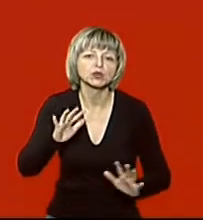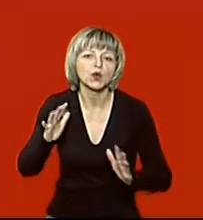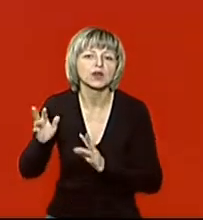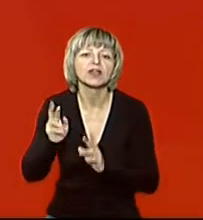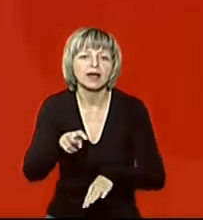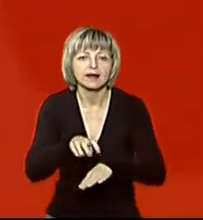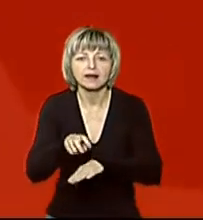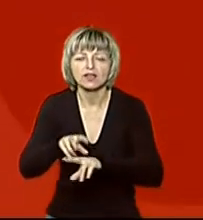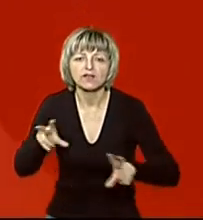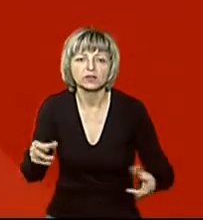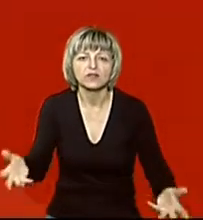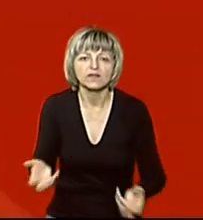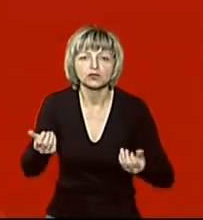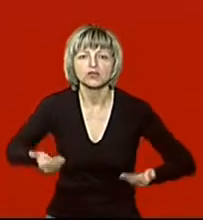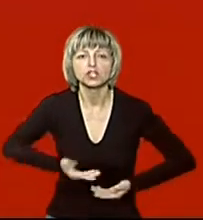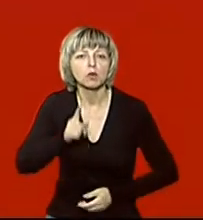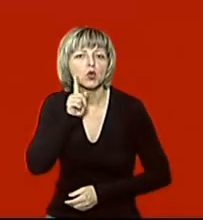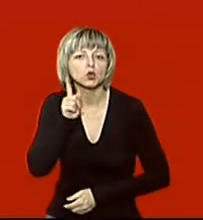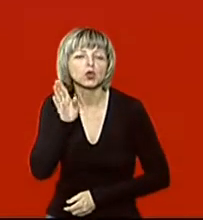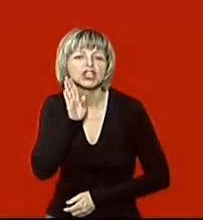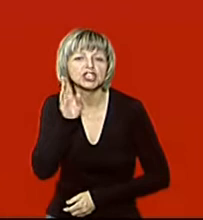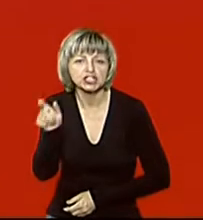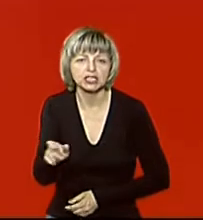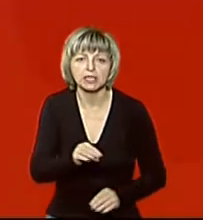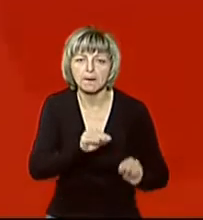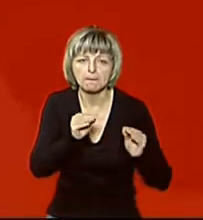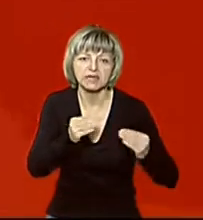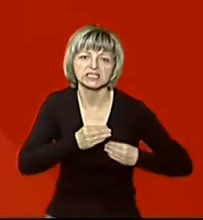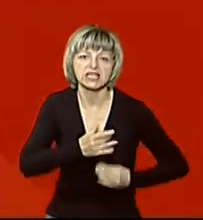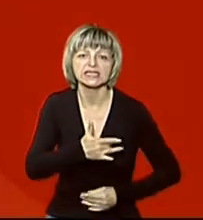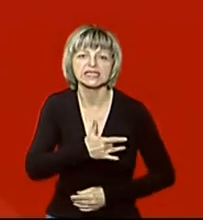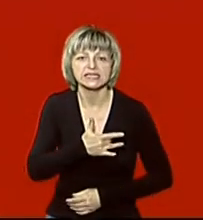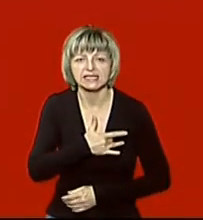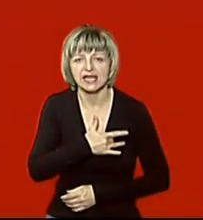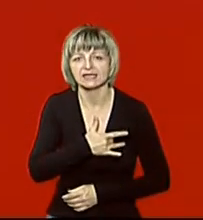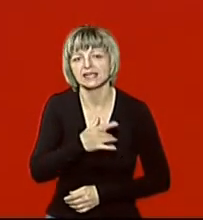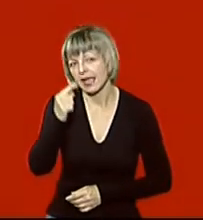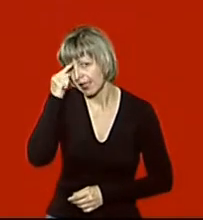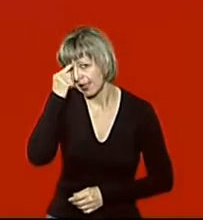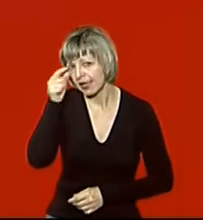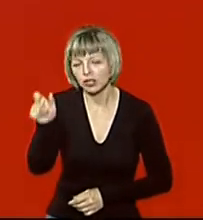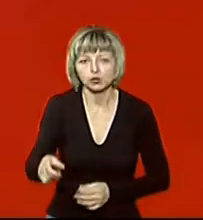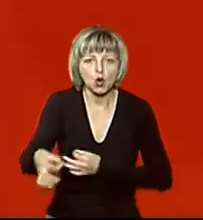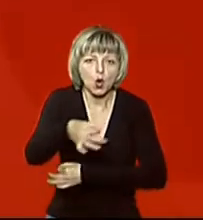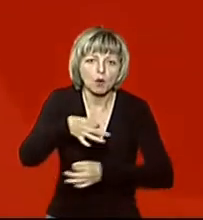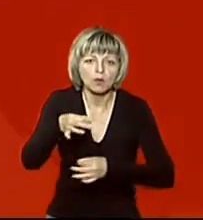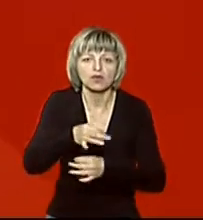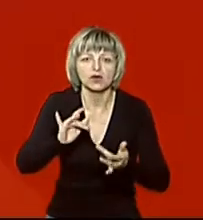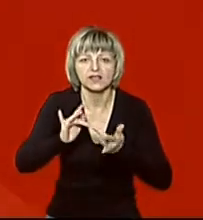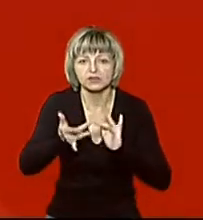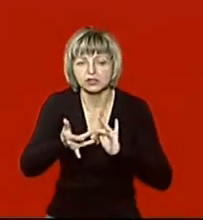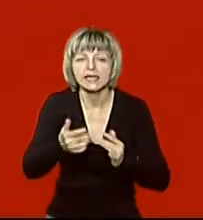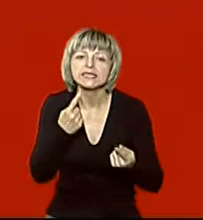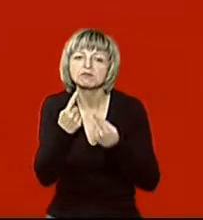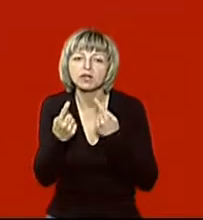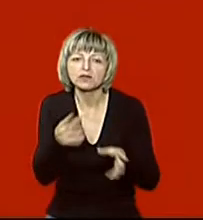як лікарям вдалося врятувати життя молодої жінки, пересадивши її серце індуса, обговорюють у соцмережах. Спілкувалася